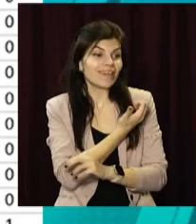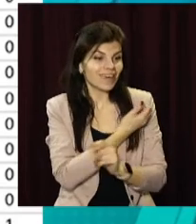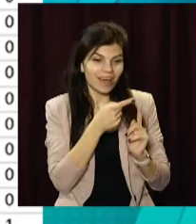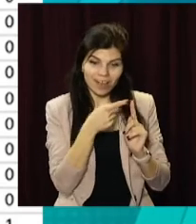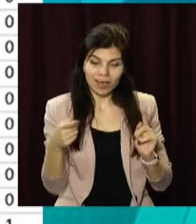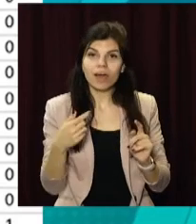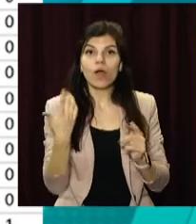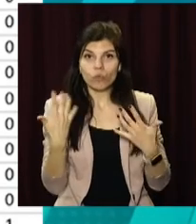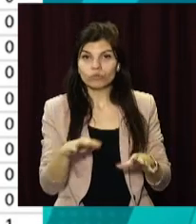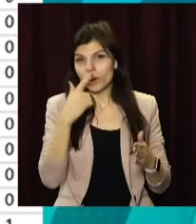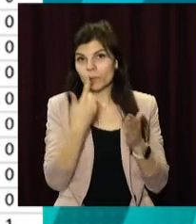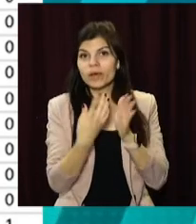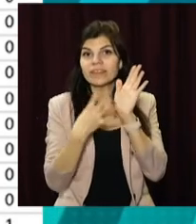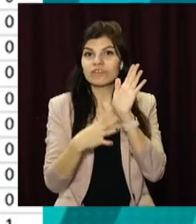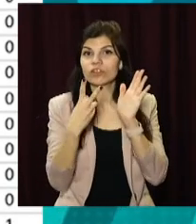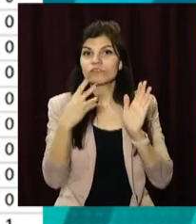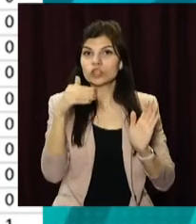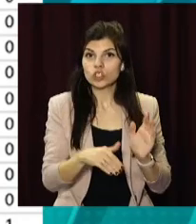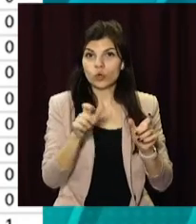вже понад 92 тисячі людей.